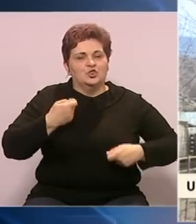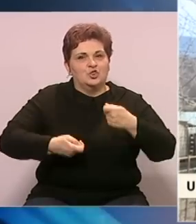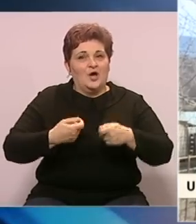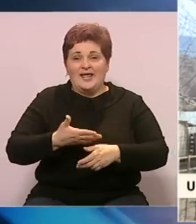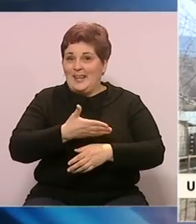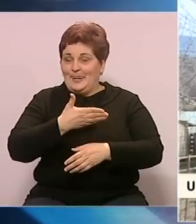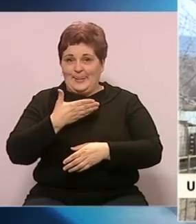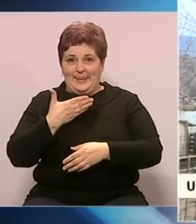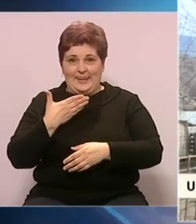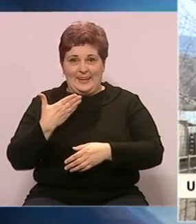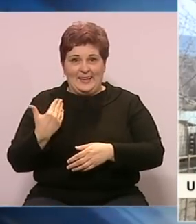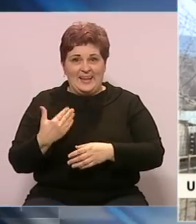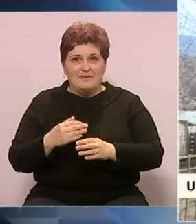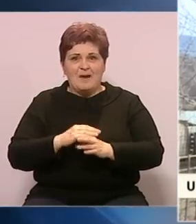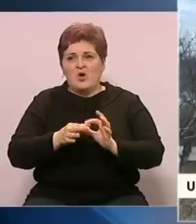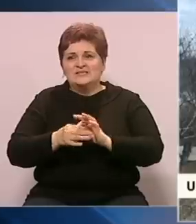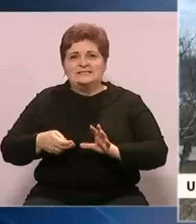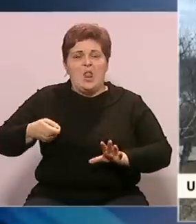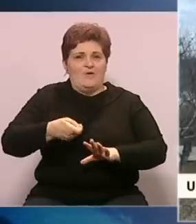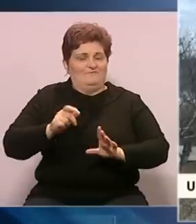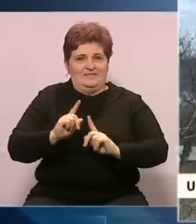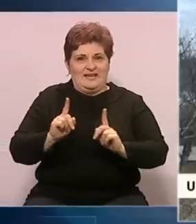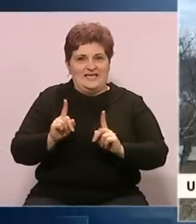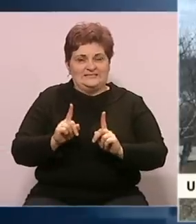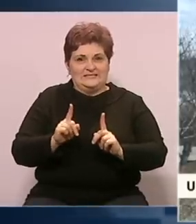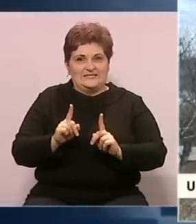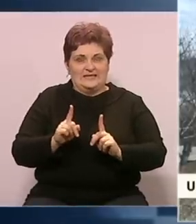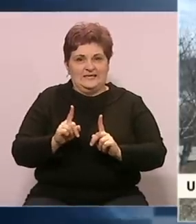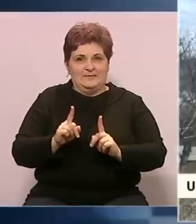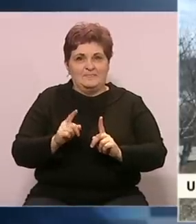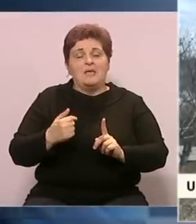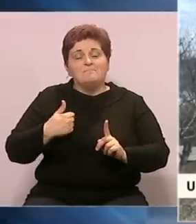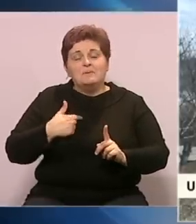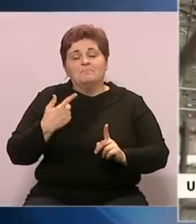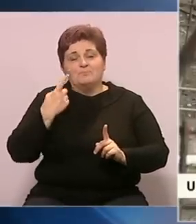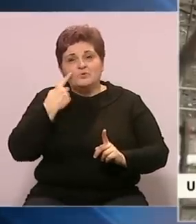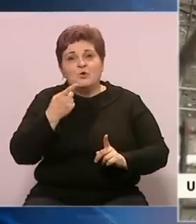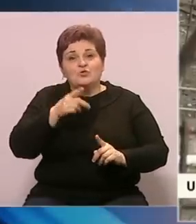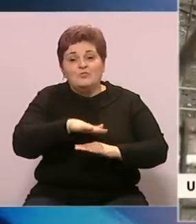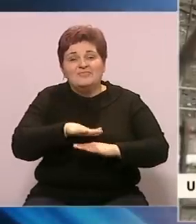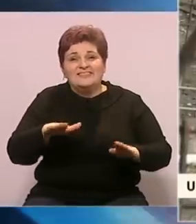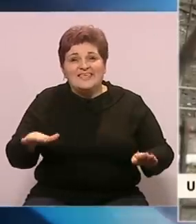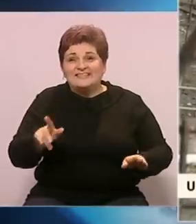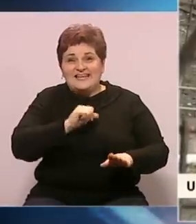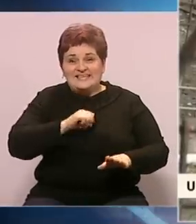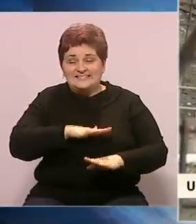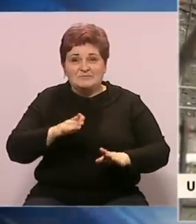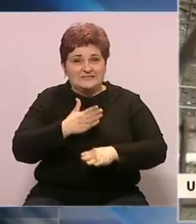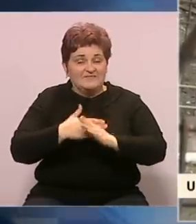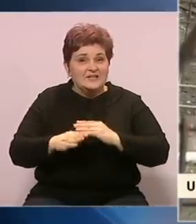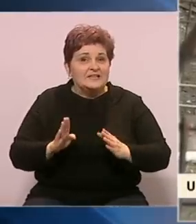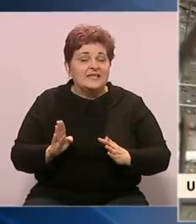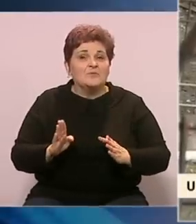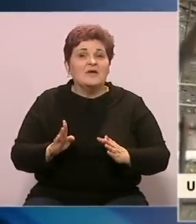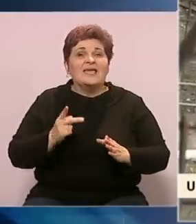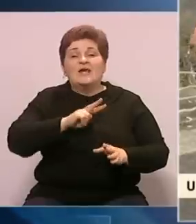nemamo stalni izvor prihoda, tako da nastojimo da toj djeci, ne samo djeci sa poteškoćama u